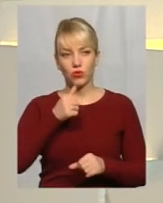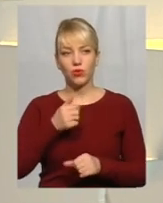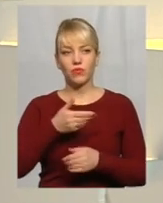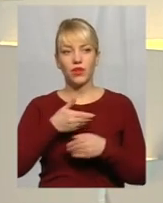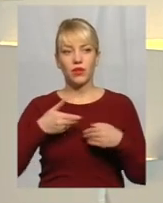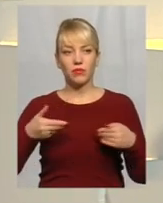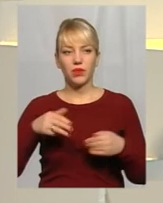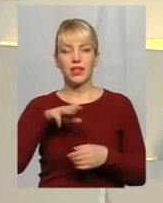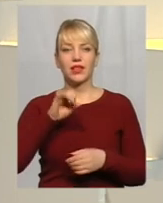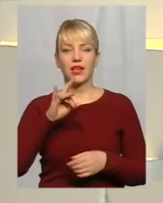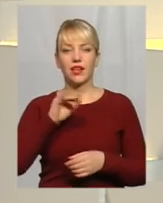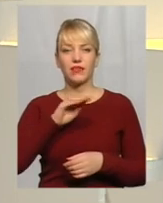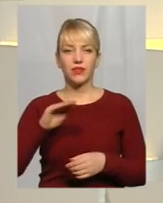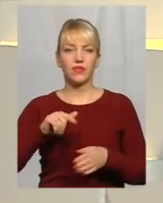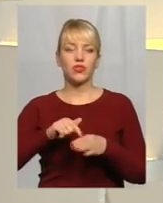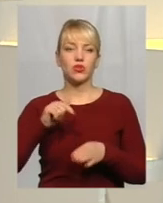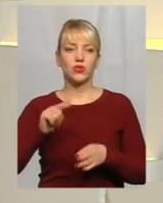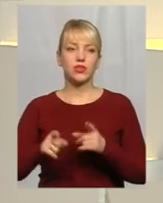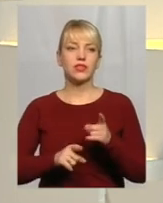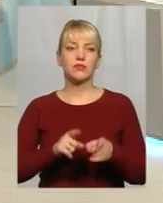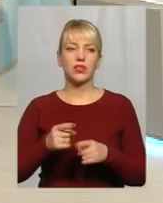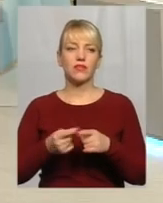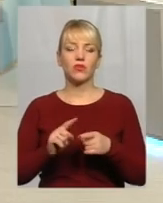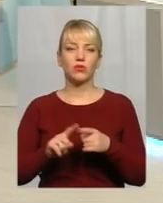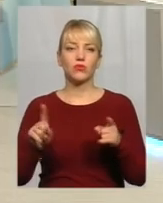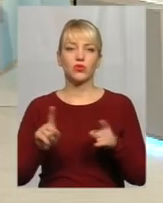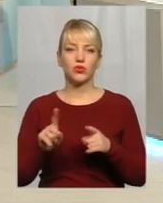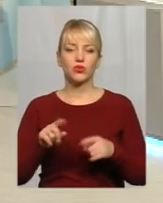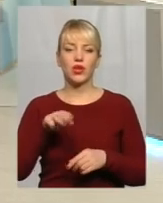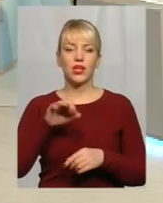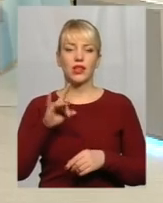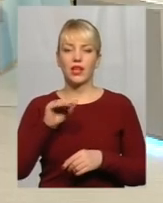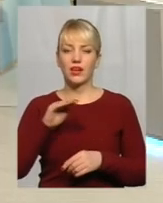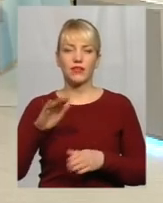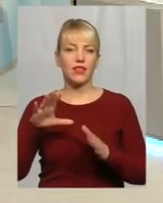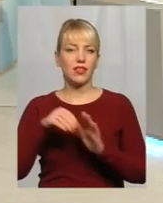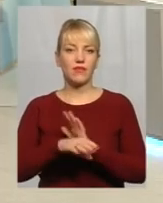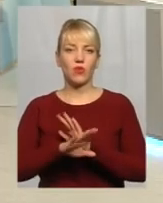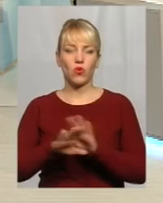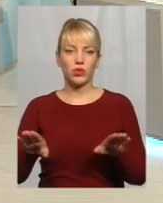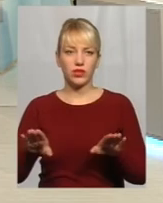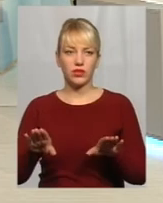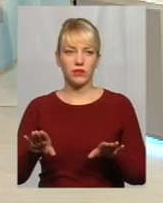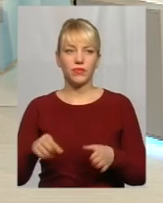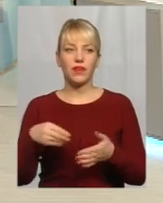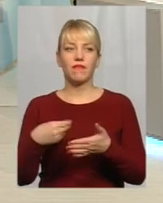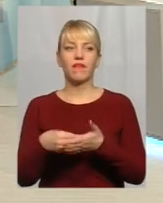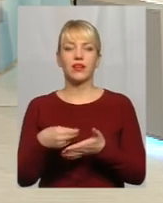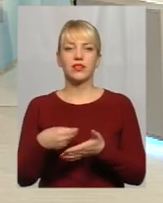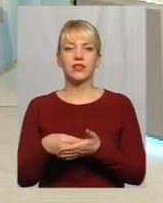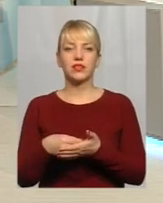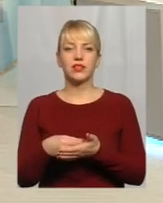у тарифі відчули зміну у тому, що тепер у тариф не входить вартість